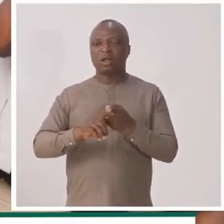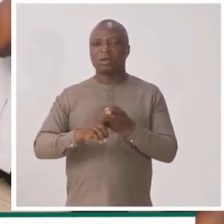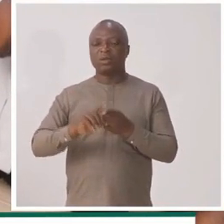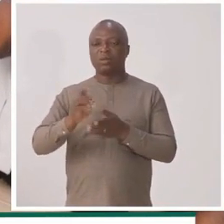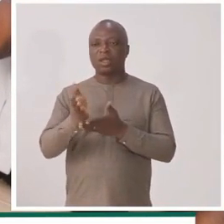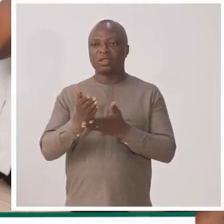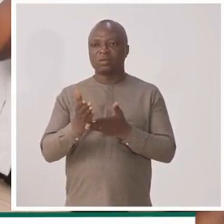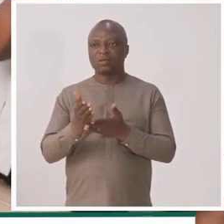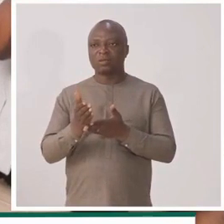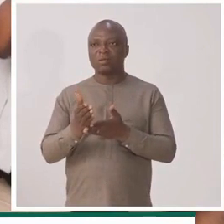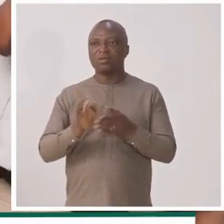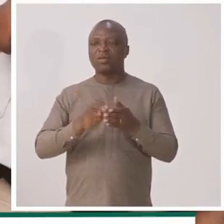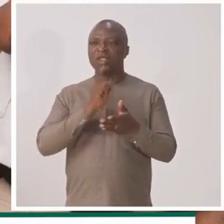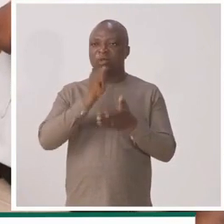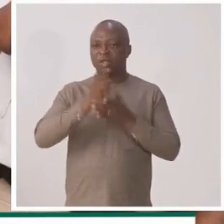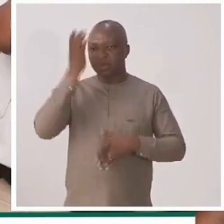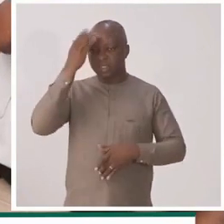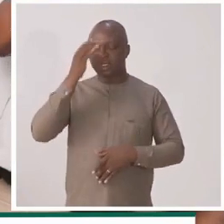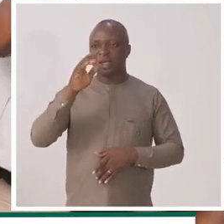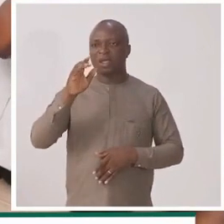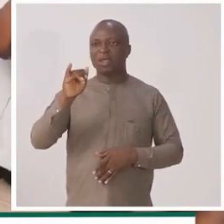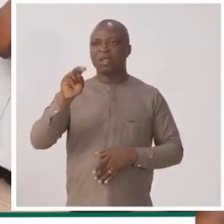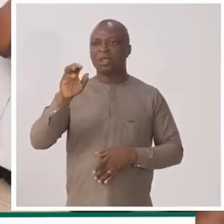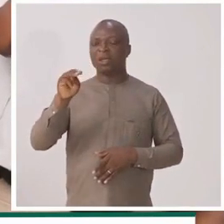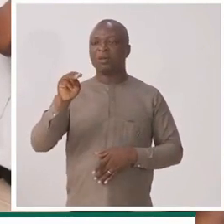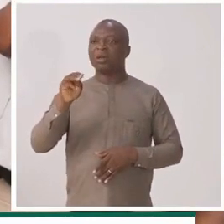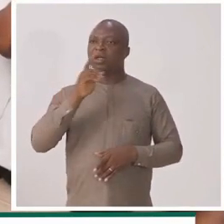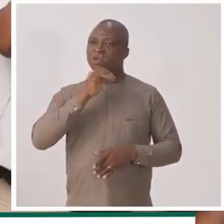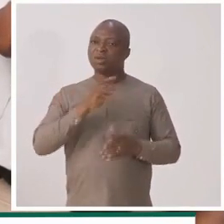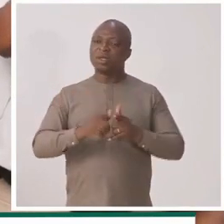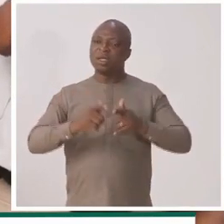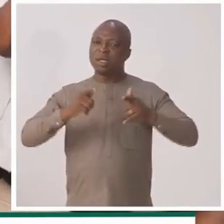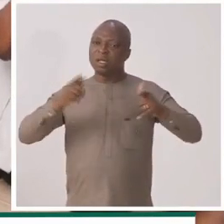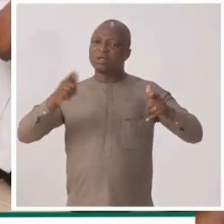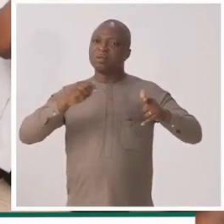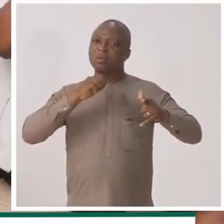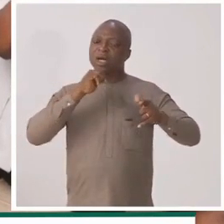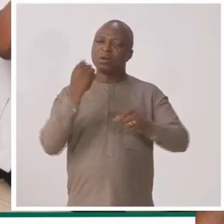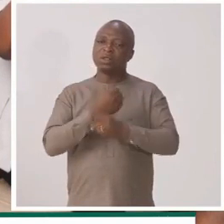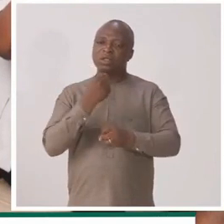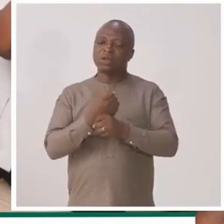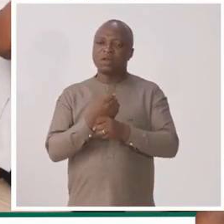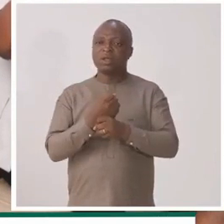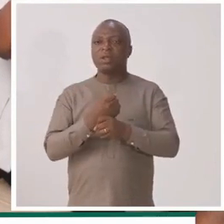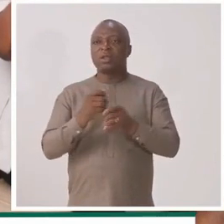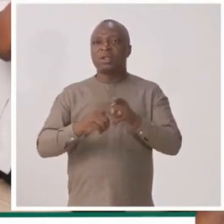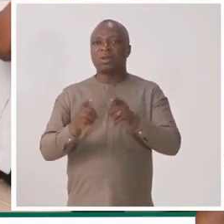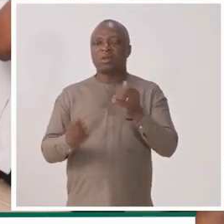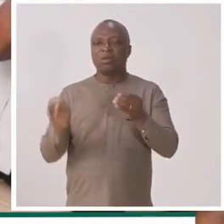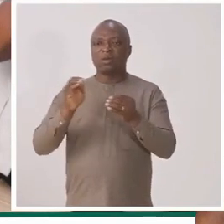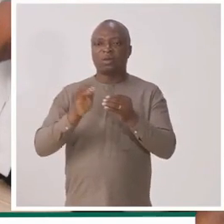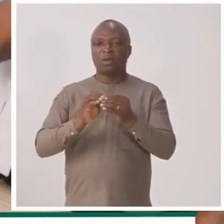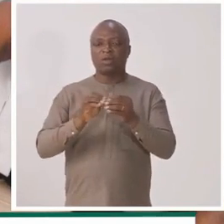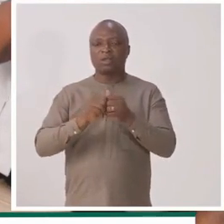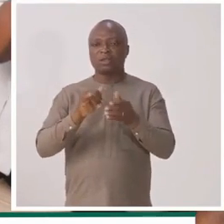une partie de l'assurance maladie à l'INAM. Est-ce qu'on n pas en train d'élargir encore la tâche à l'INAM, peut-être, qui